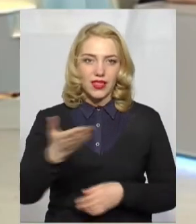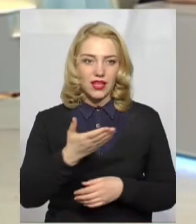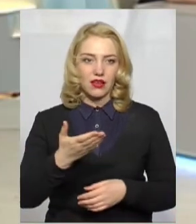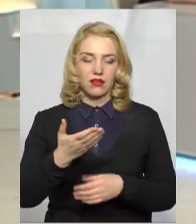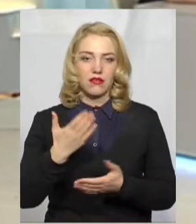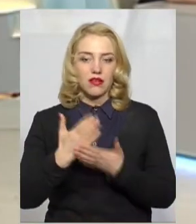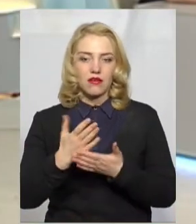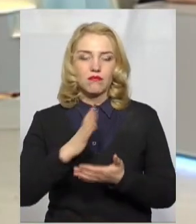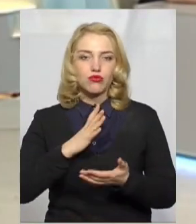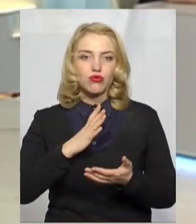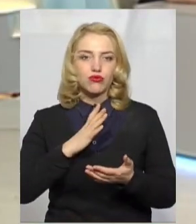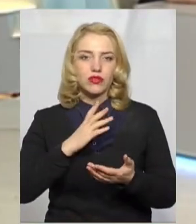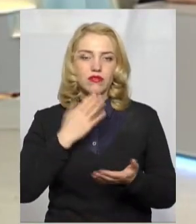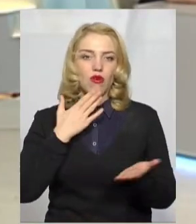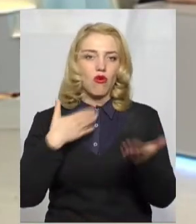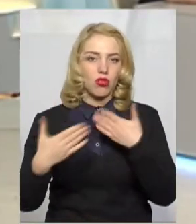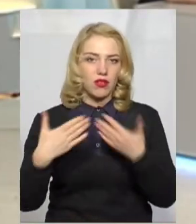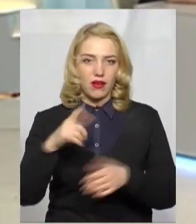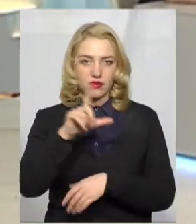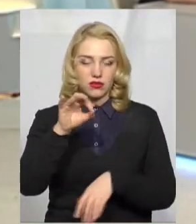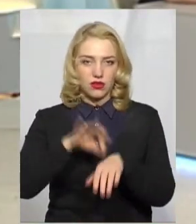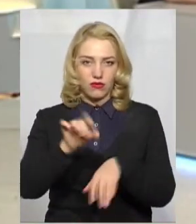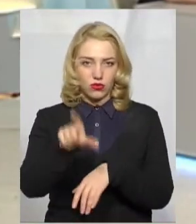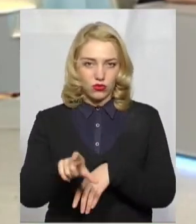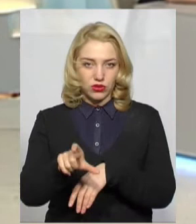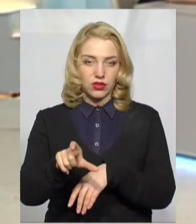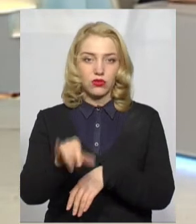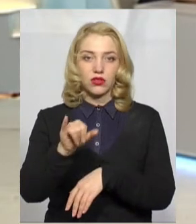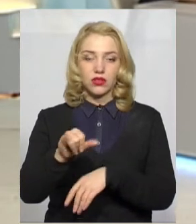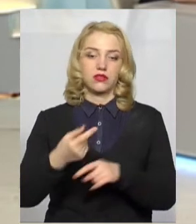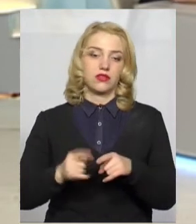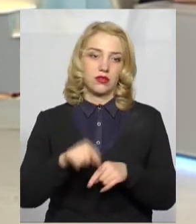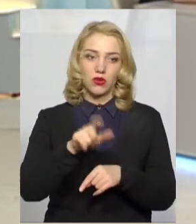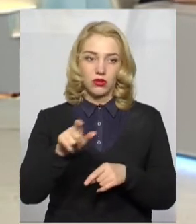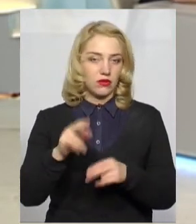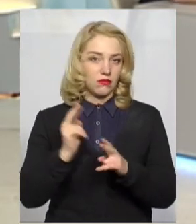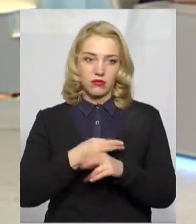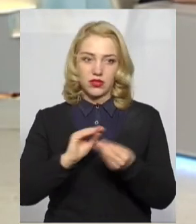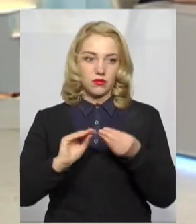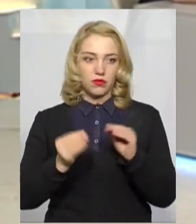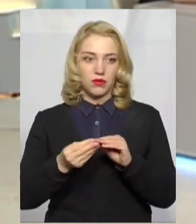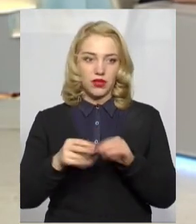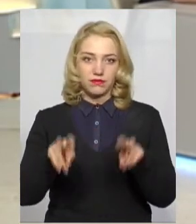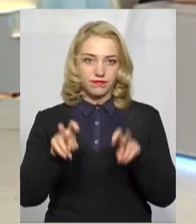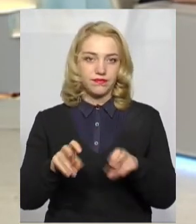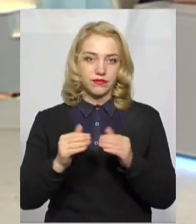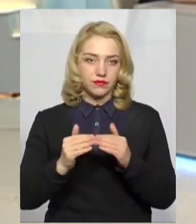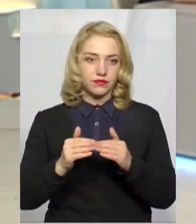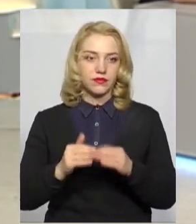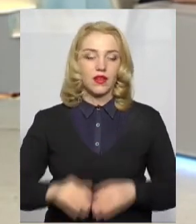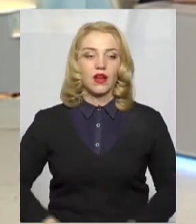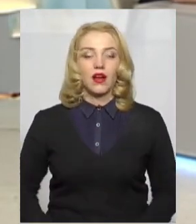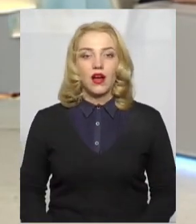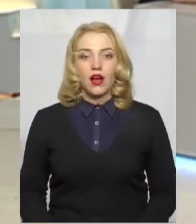контакті були з особою. І тому з цими громадянами взагалі проблем поки що на даний момент немає. А от